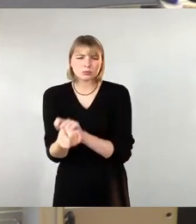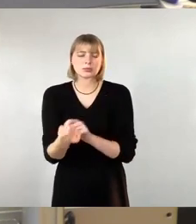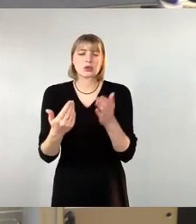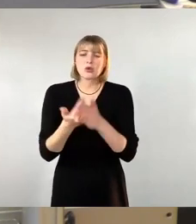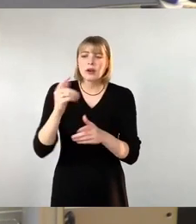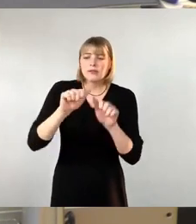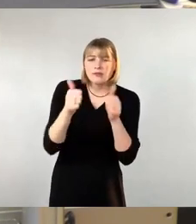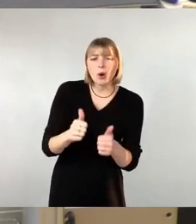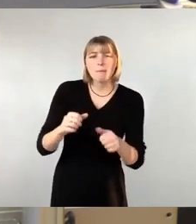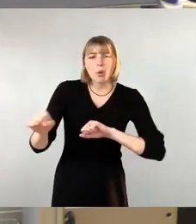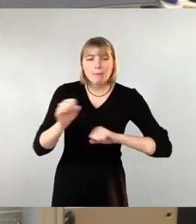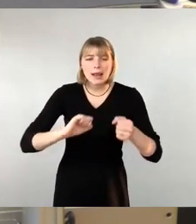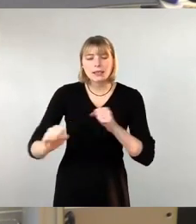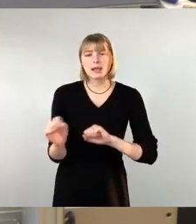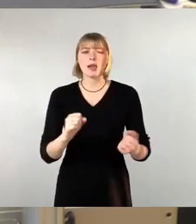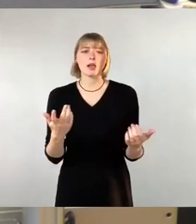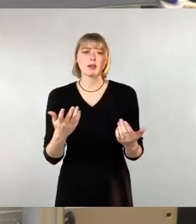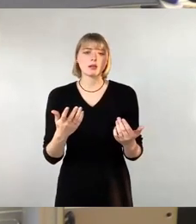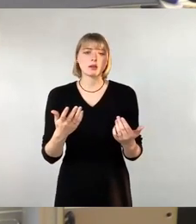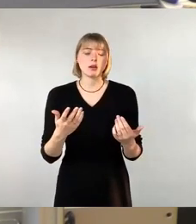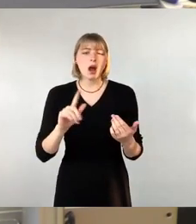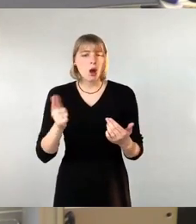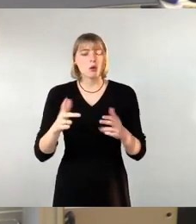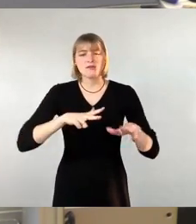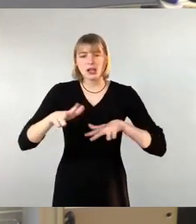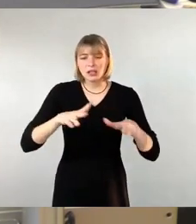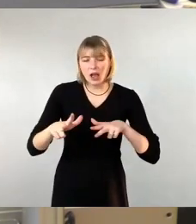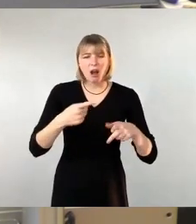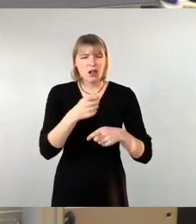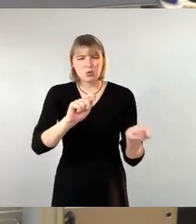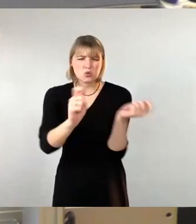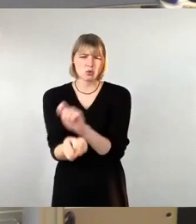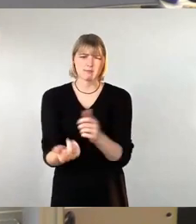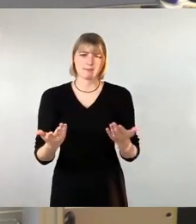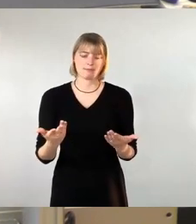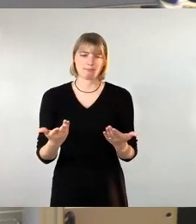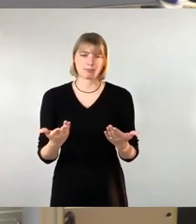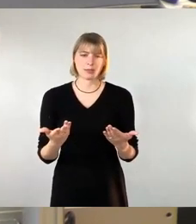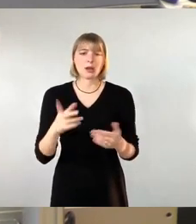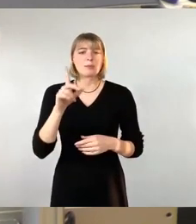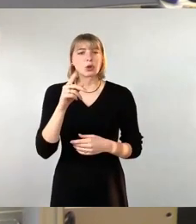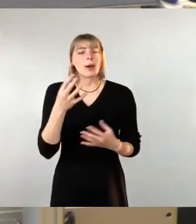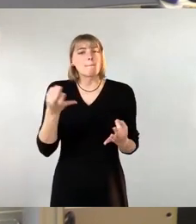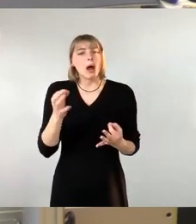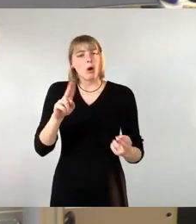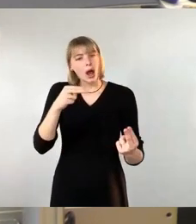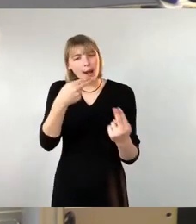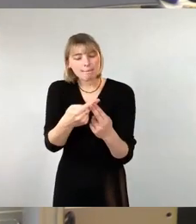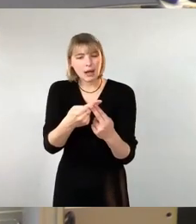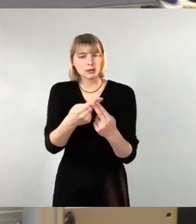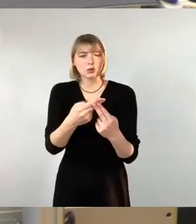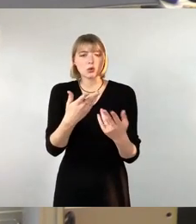Dekarbonisierung des gesamten Verkehrssektors. Es geht um die Anpassung an zunehmende Trockenheit